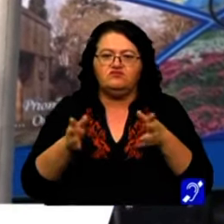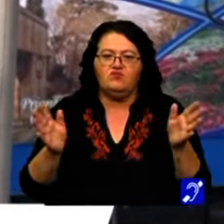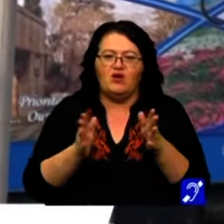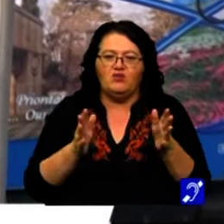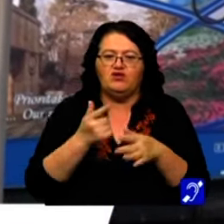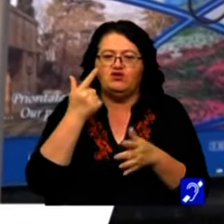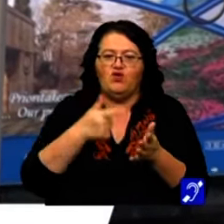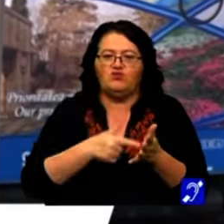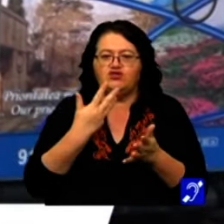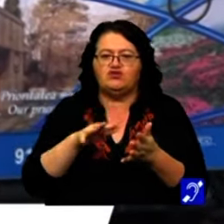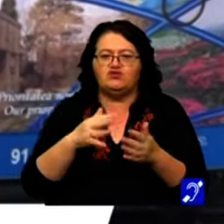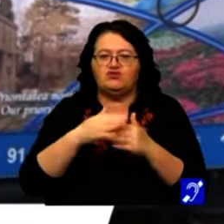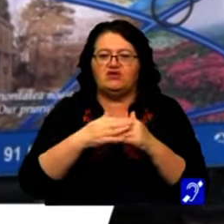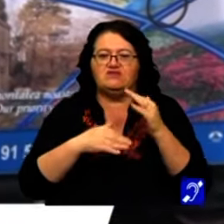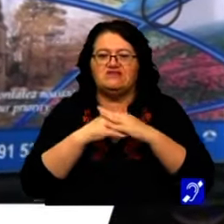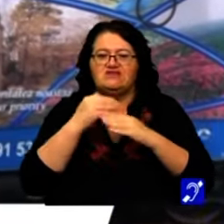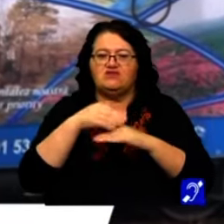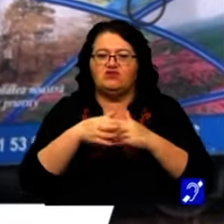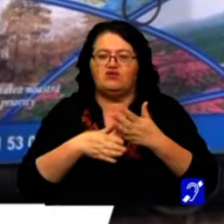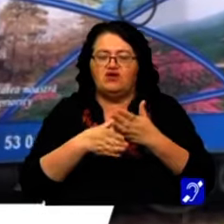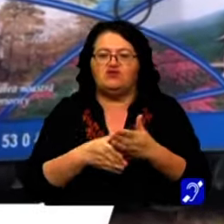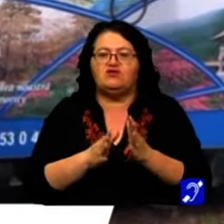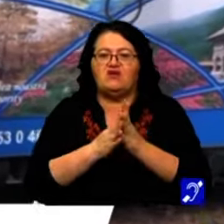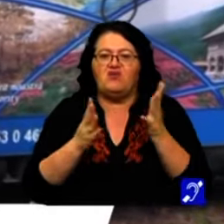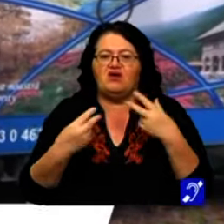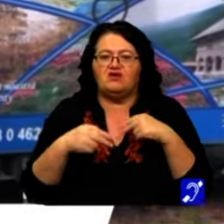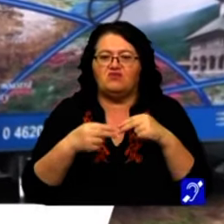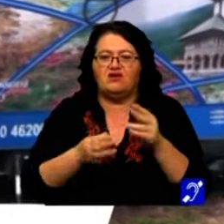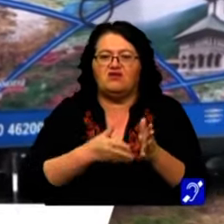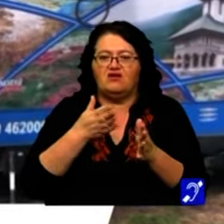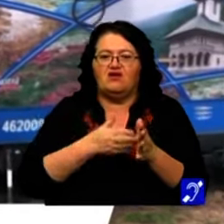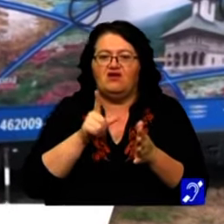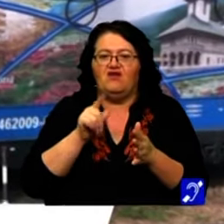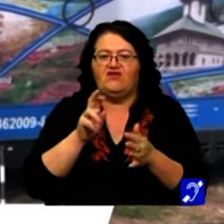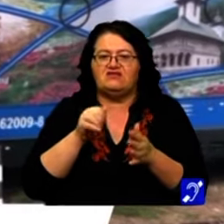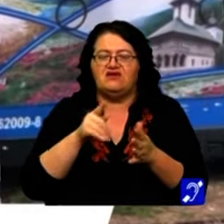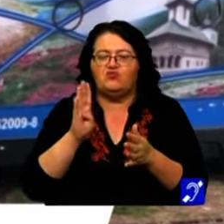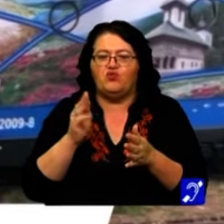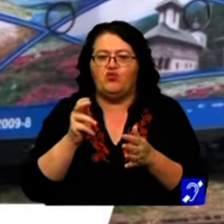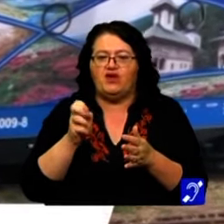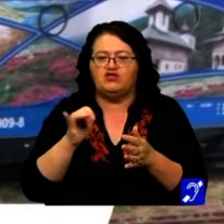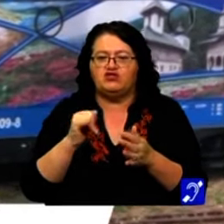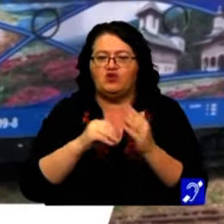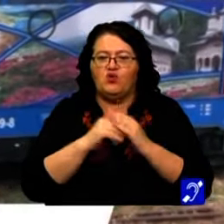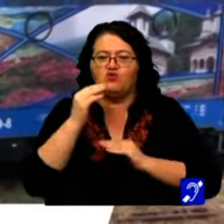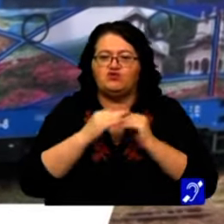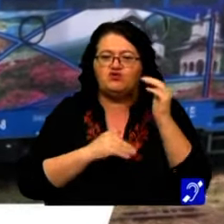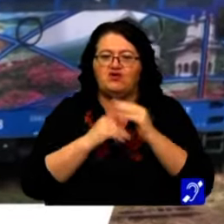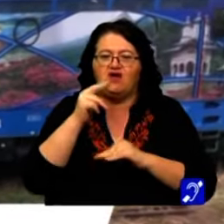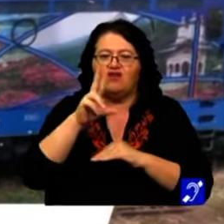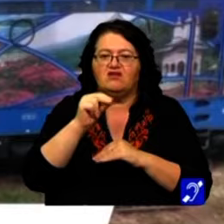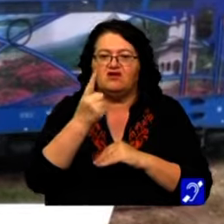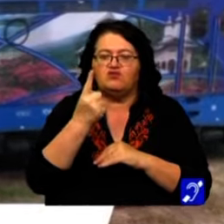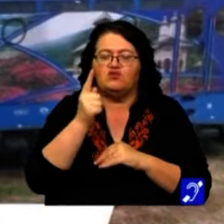de metri de ziduri de sprijin. Aceasta este în mare descrierea căii ferată Livezeni-Bumbești. Construirea celor 31 de